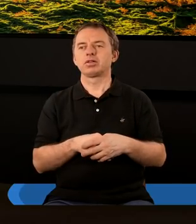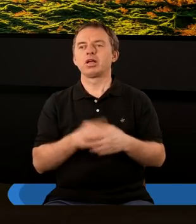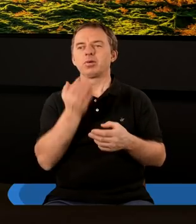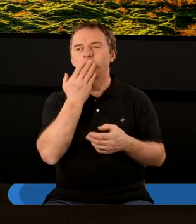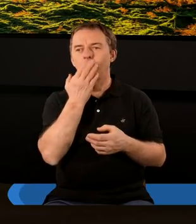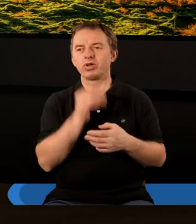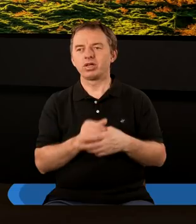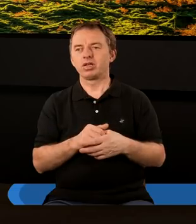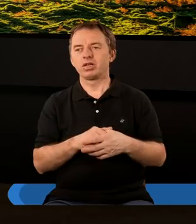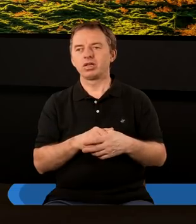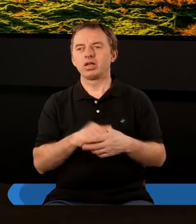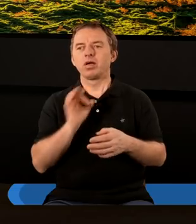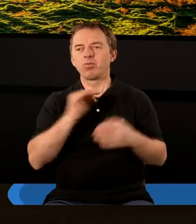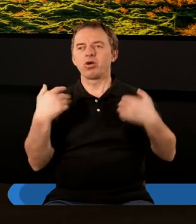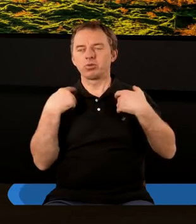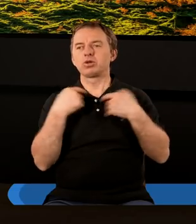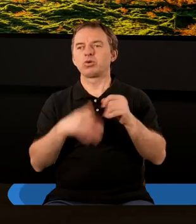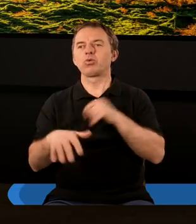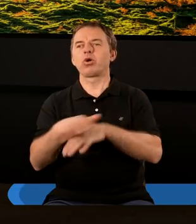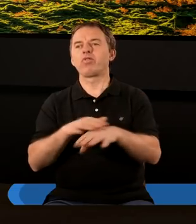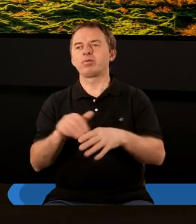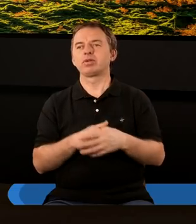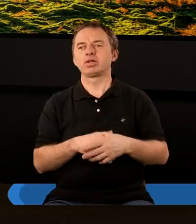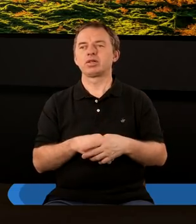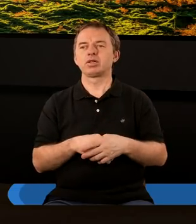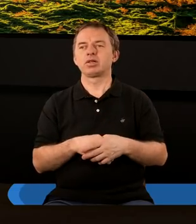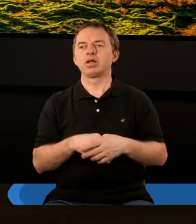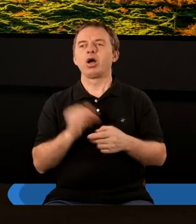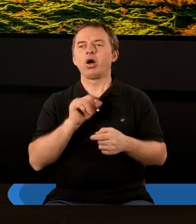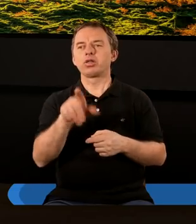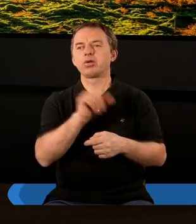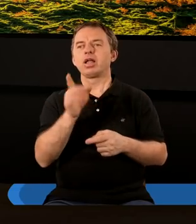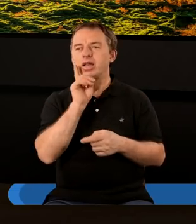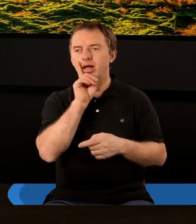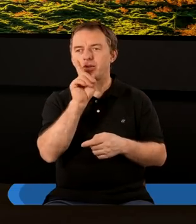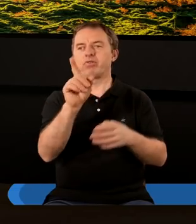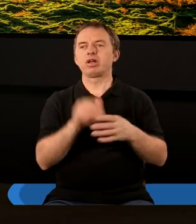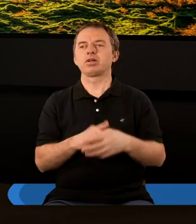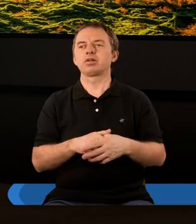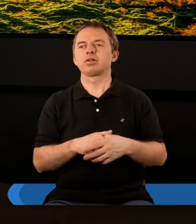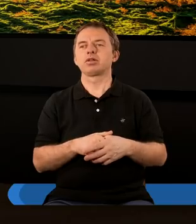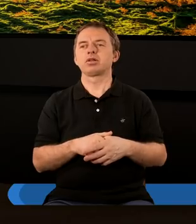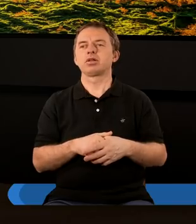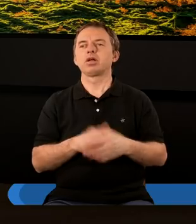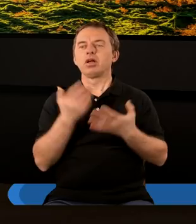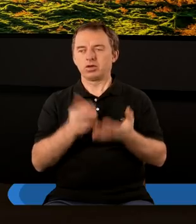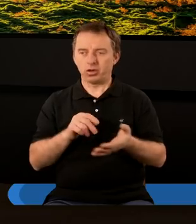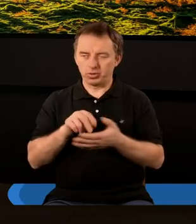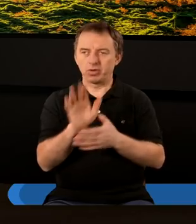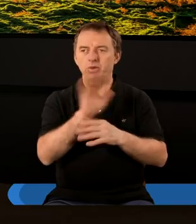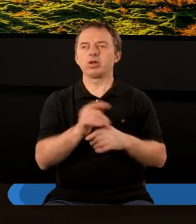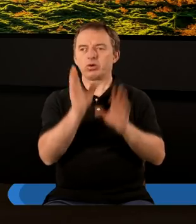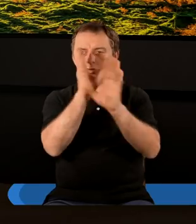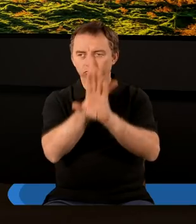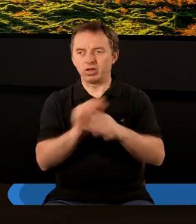Co mówi mi o moim życiu duchowym i o tym, że naprawdę chce właśnie przychodzić do Boga,